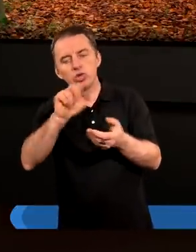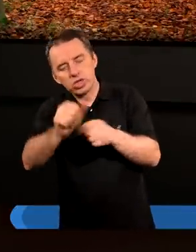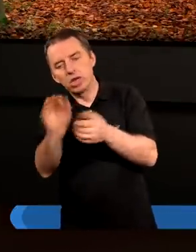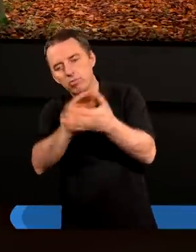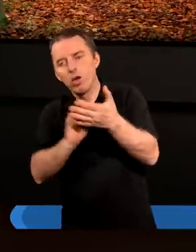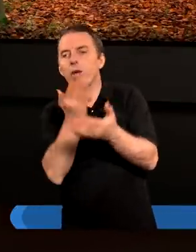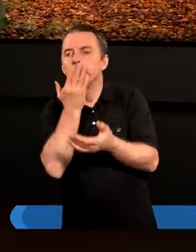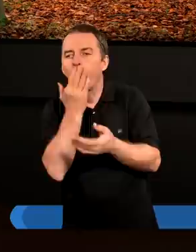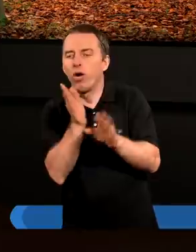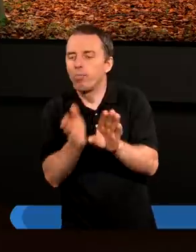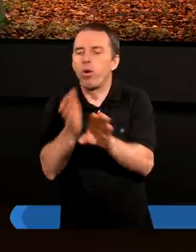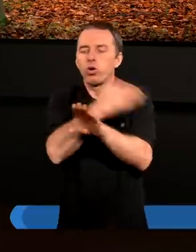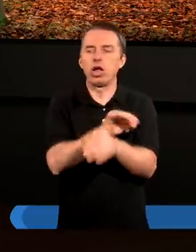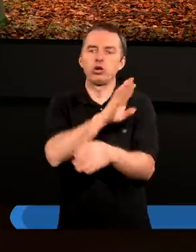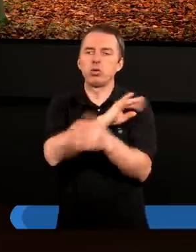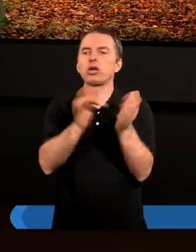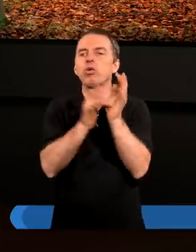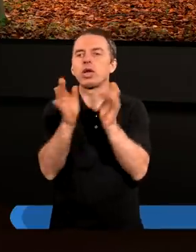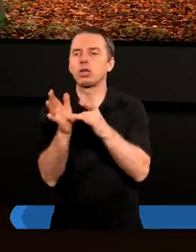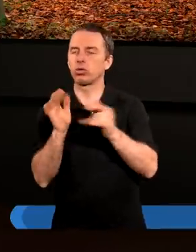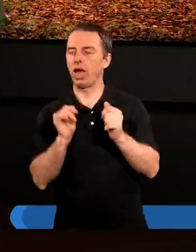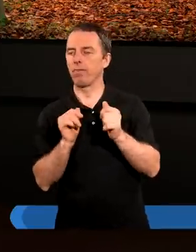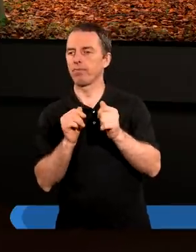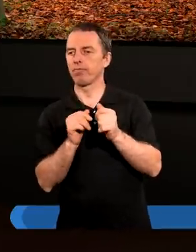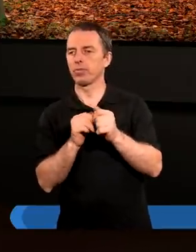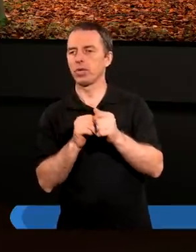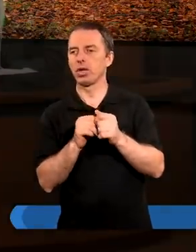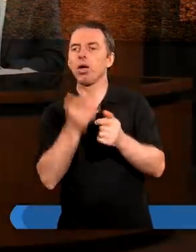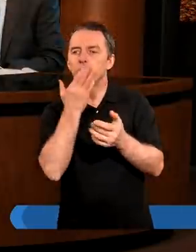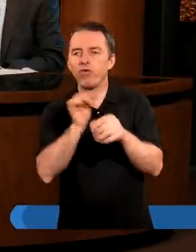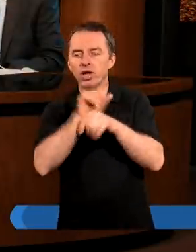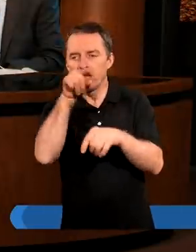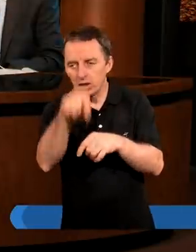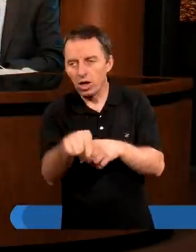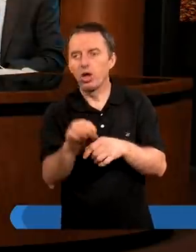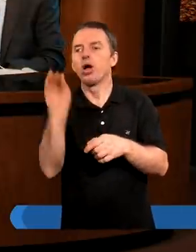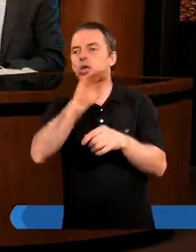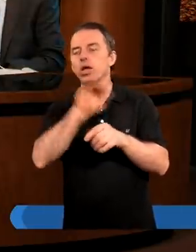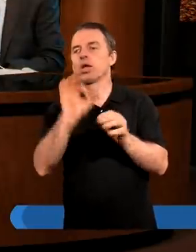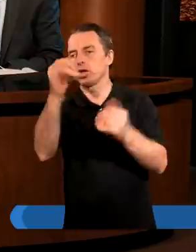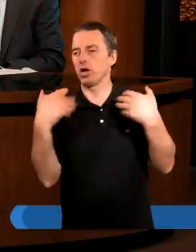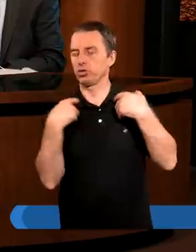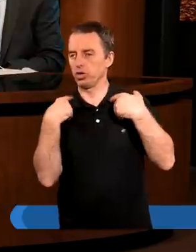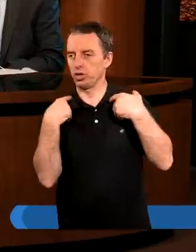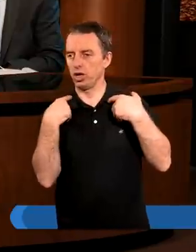jeszcze mowa poza śmiercią Chrystusa? Mowa jest, że jeszcze Jego życie ma